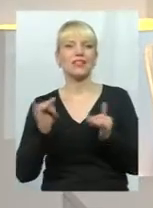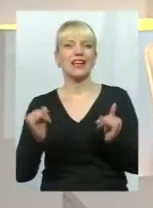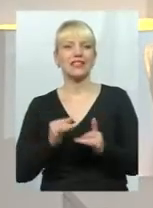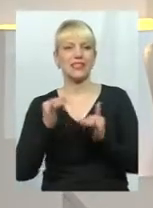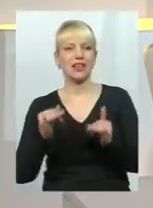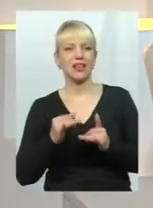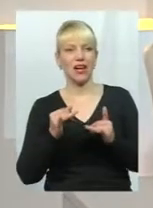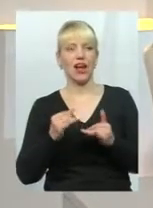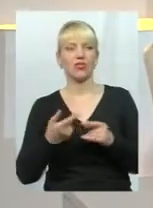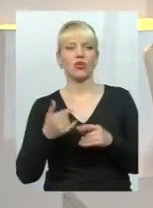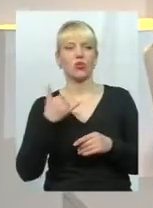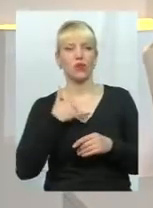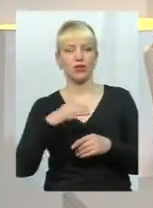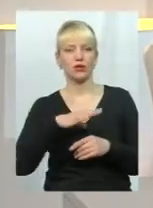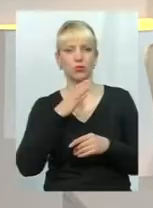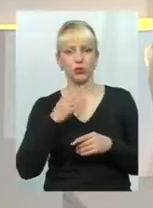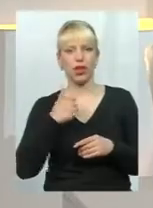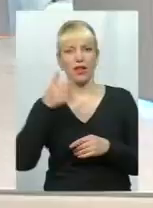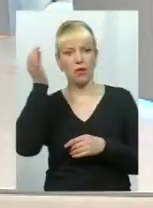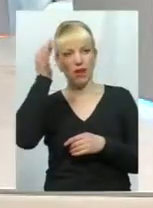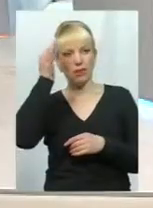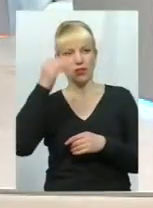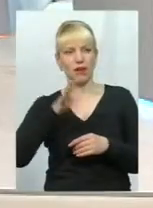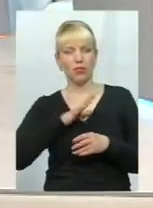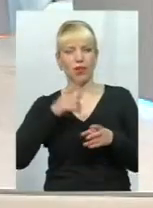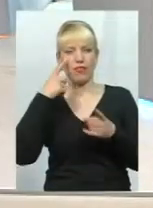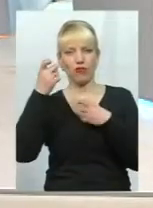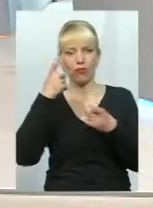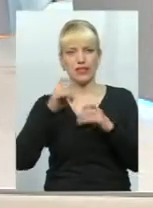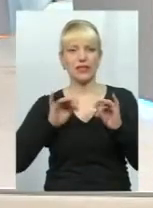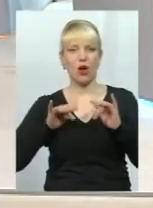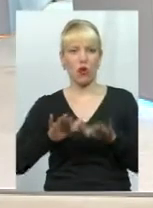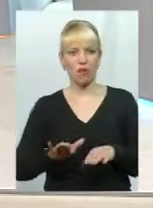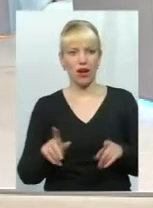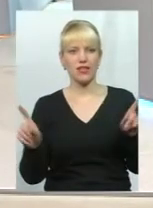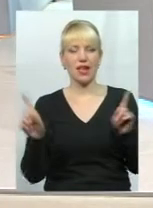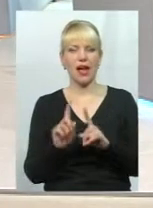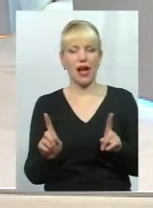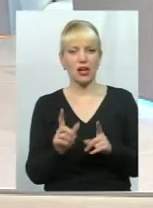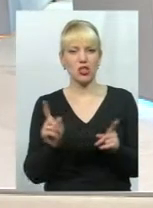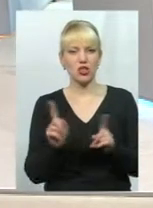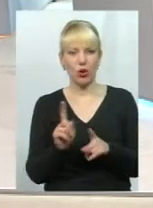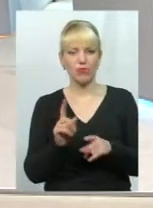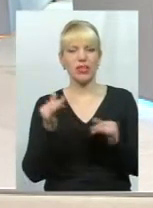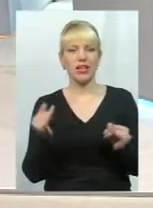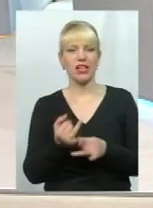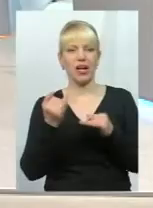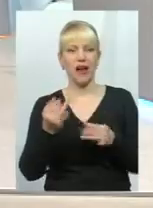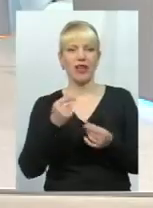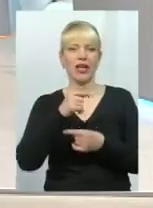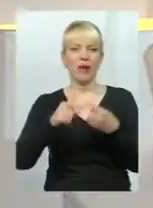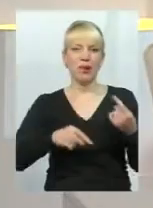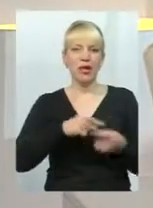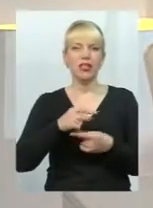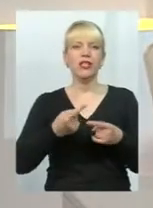у нас була ціла, я пам'ятаю, ціла інформаційна кампанія, аби зацікавити бізнес,